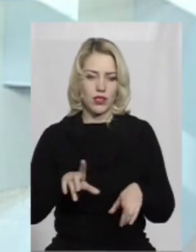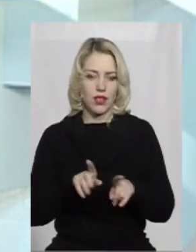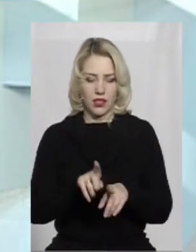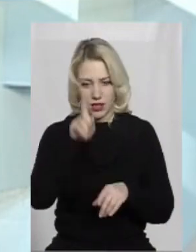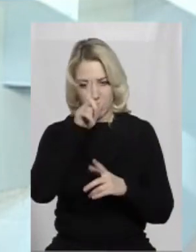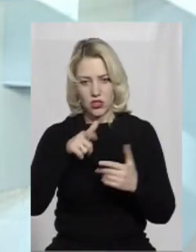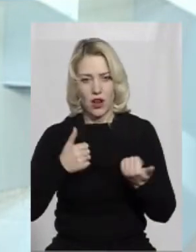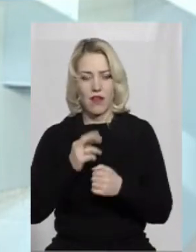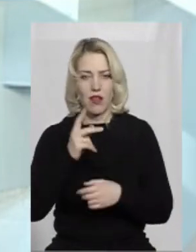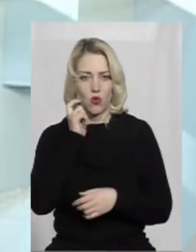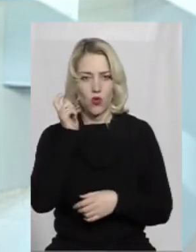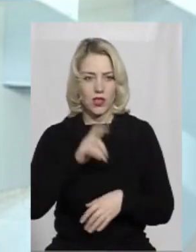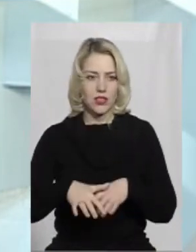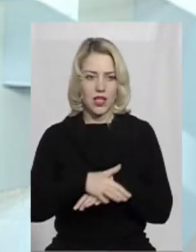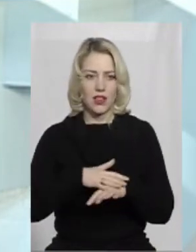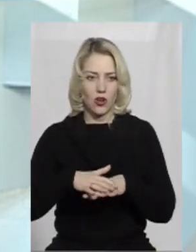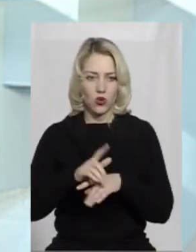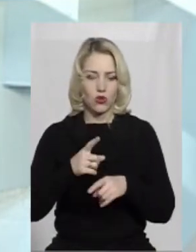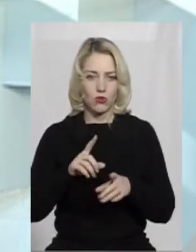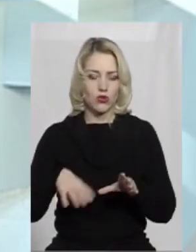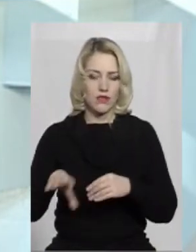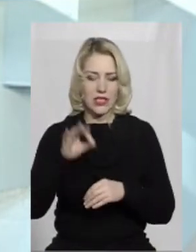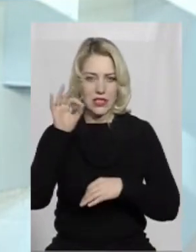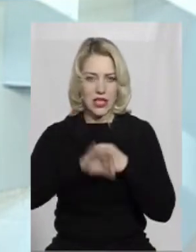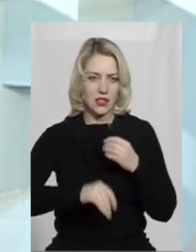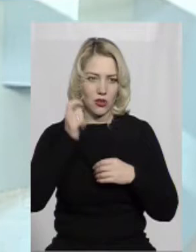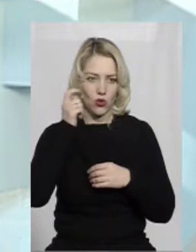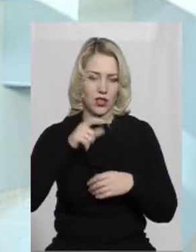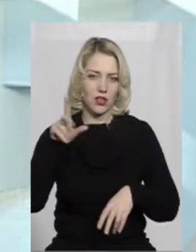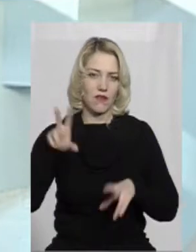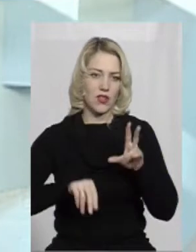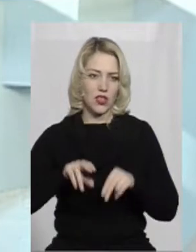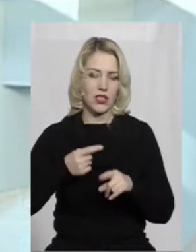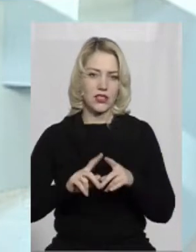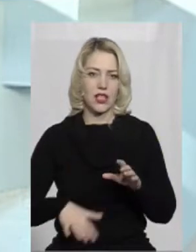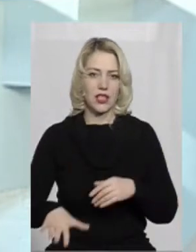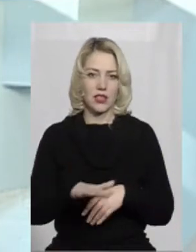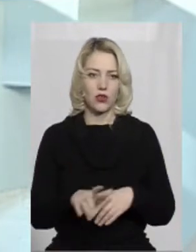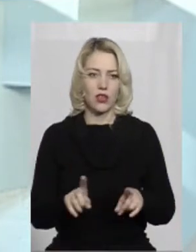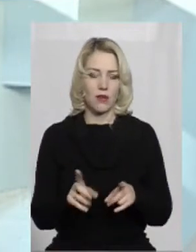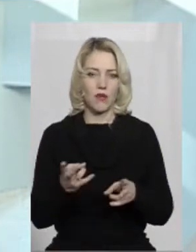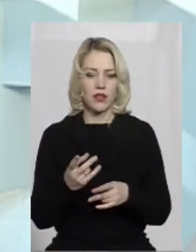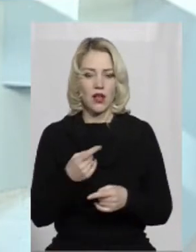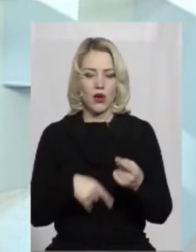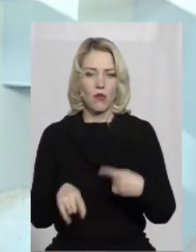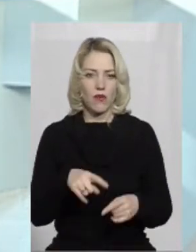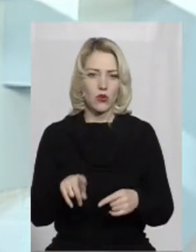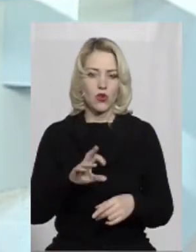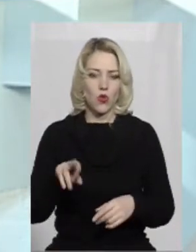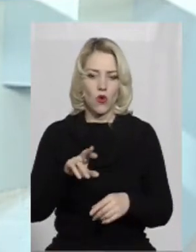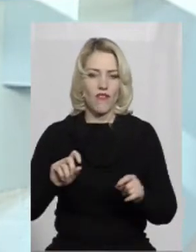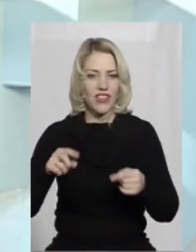держава, як українська народна. Тому що вся Західна Україна, вони вважали, це територія, яка має повернутися до